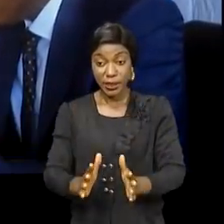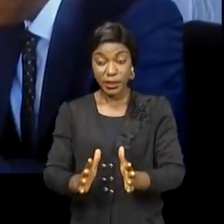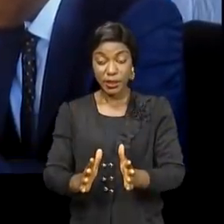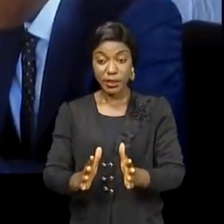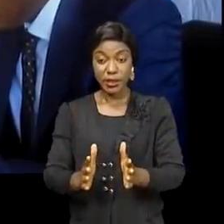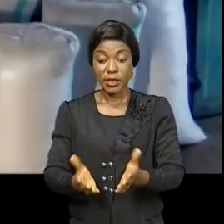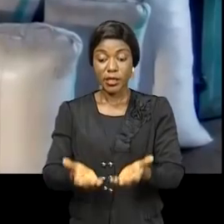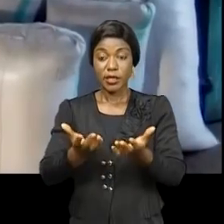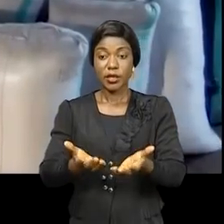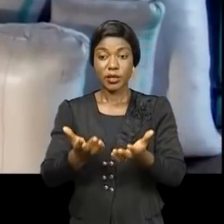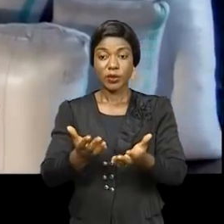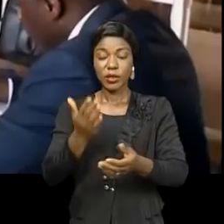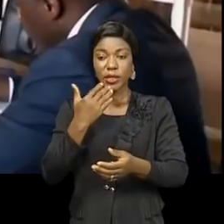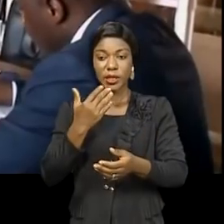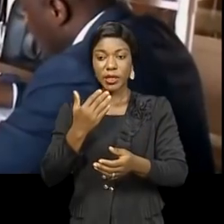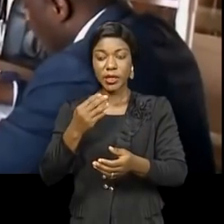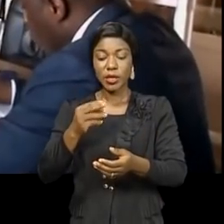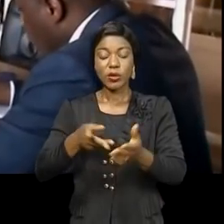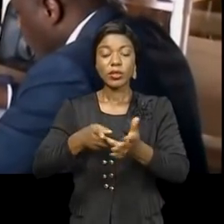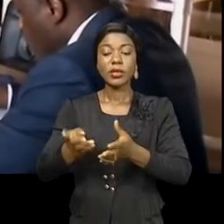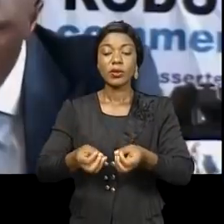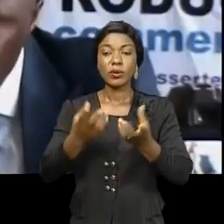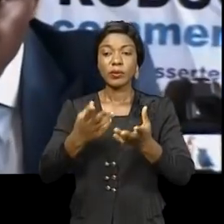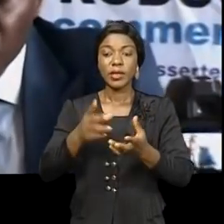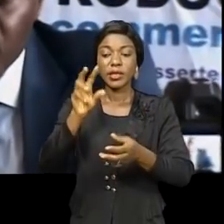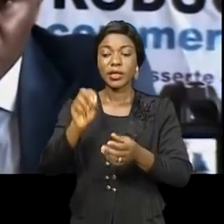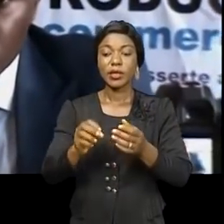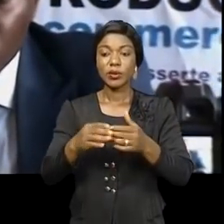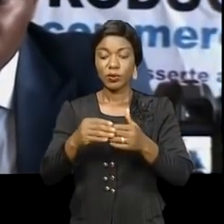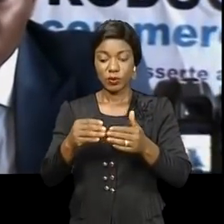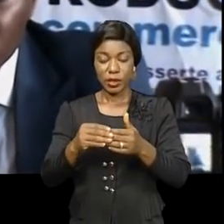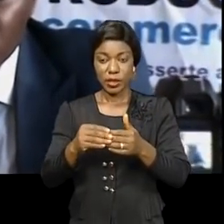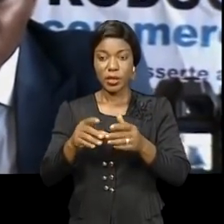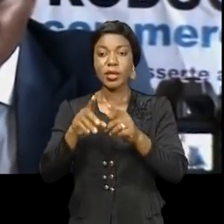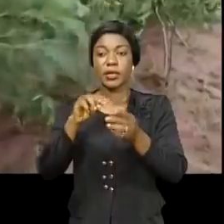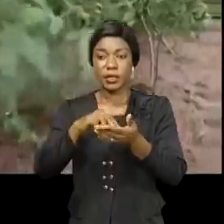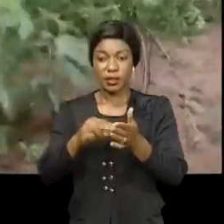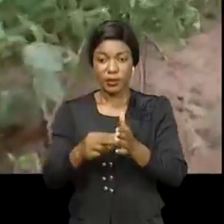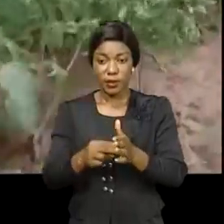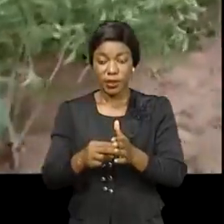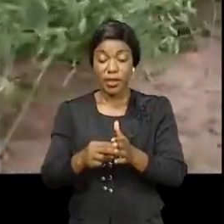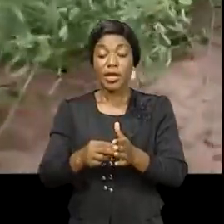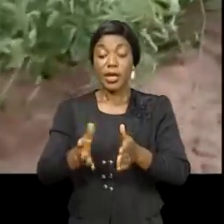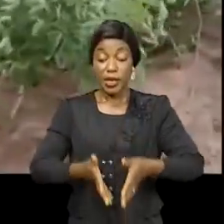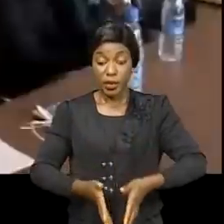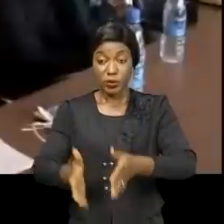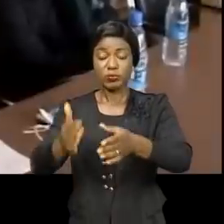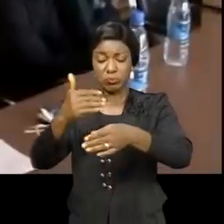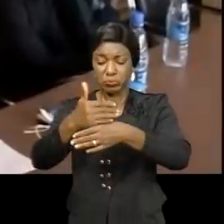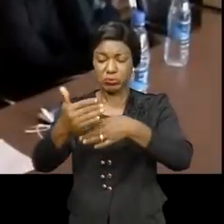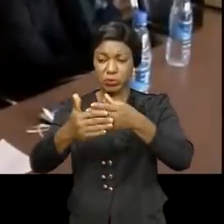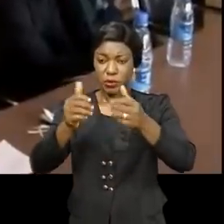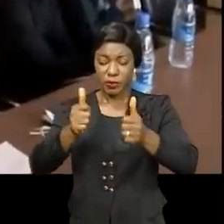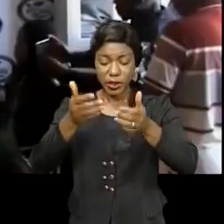dans la plaine des navires. Dans les secteurs infrastructures, la réhabilitation de plus de 450 km de routes en terre battues, des déceptes